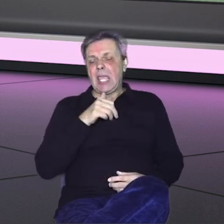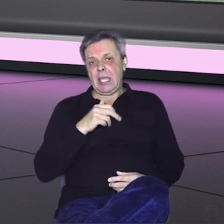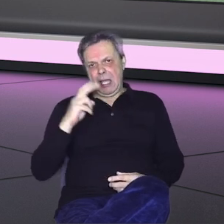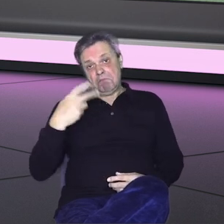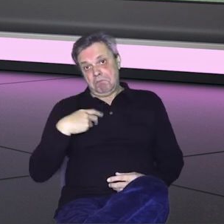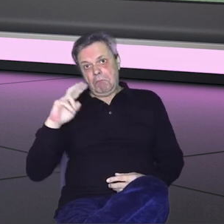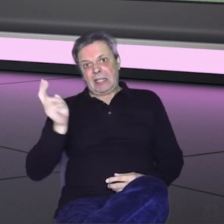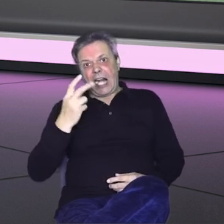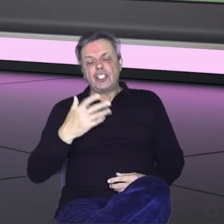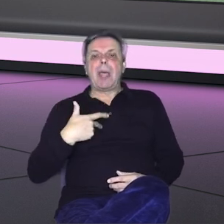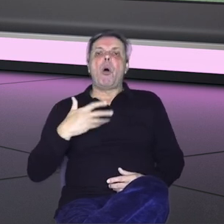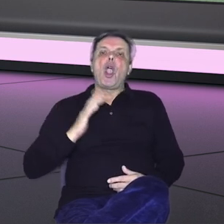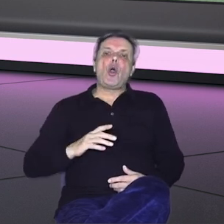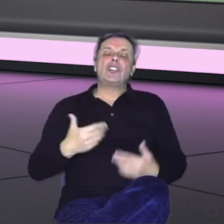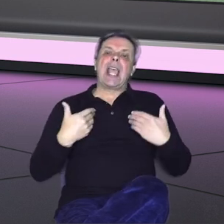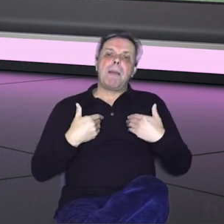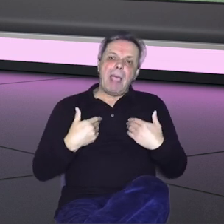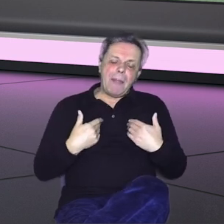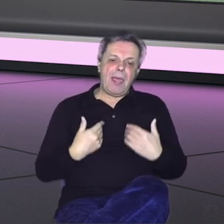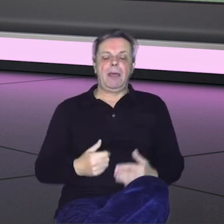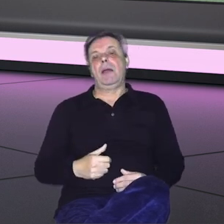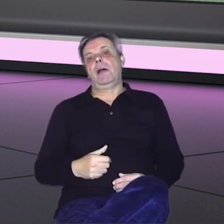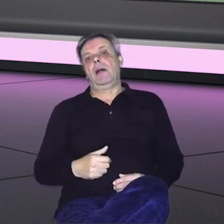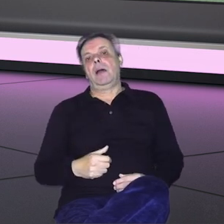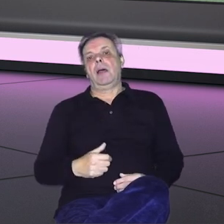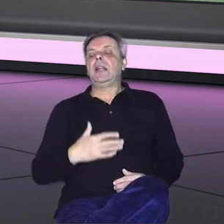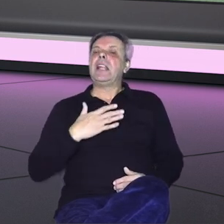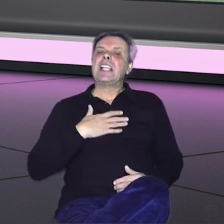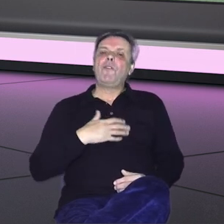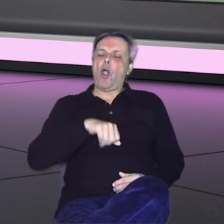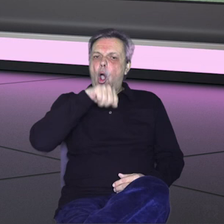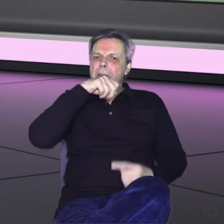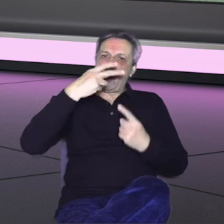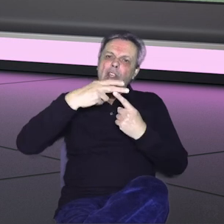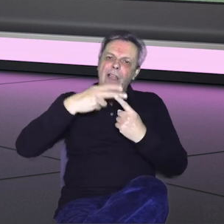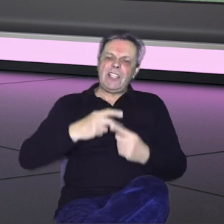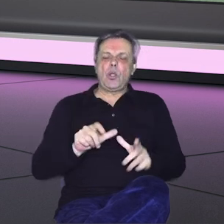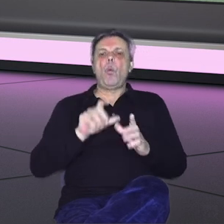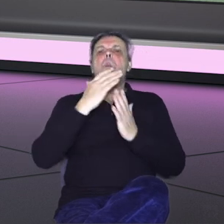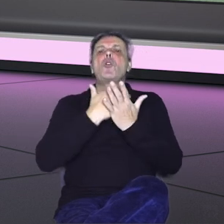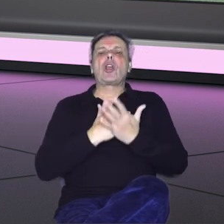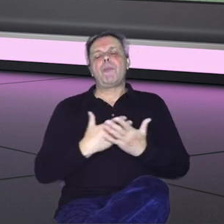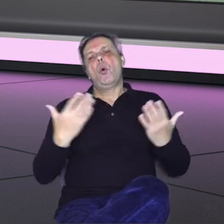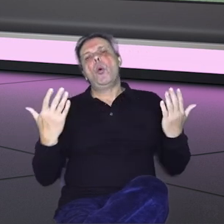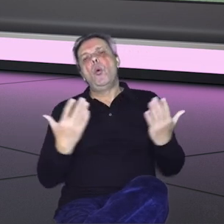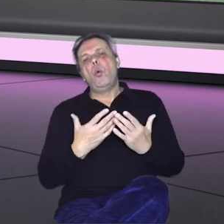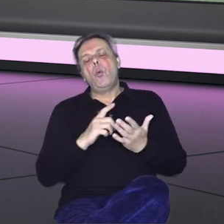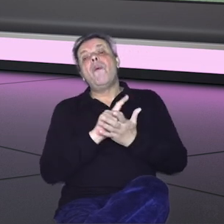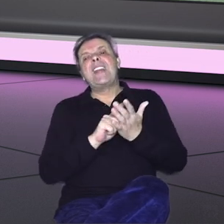potražite moji goste i mene i opet na svojoj omiljenoj televiziji u programu u